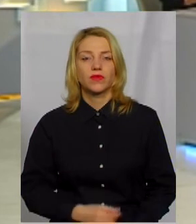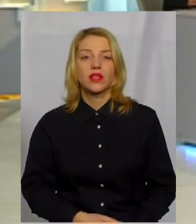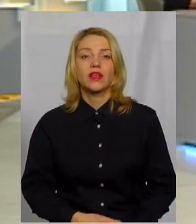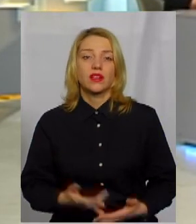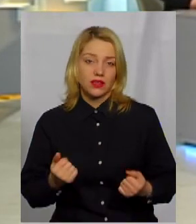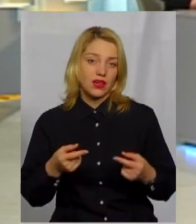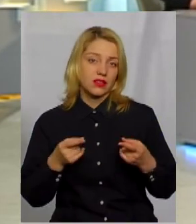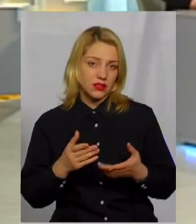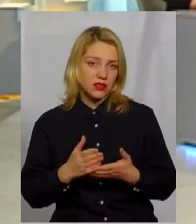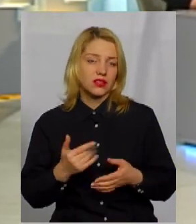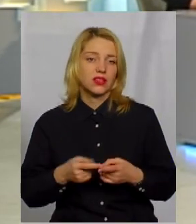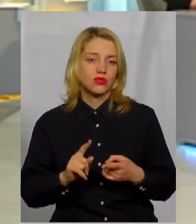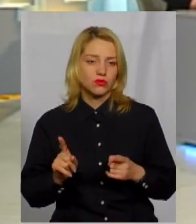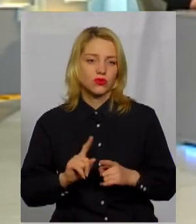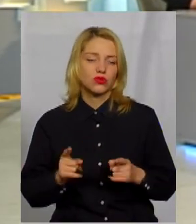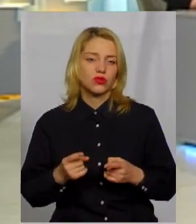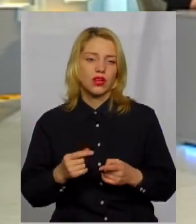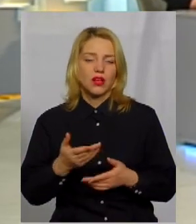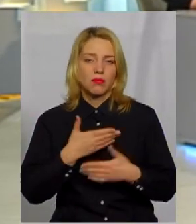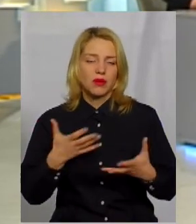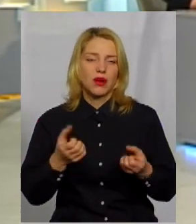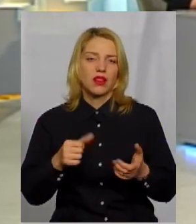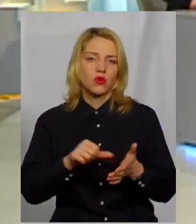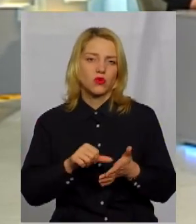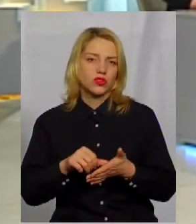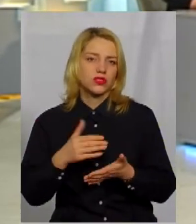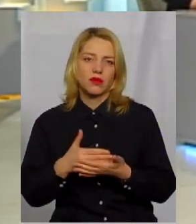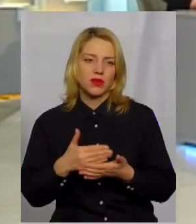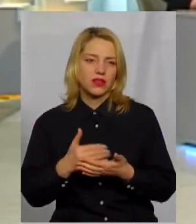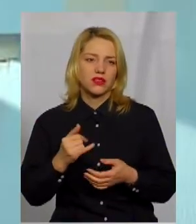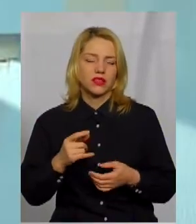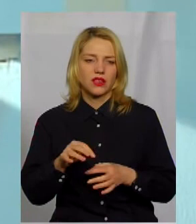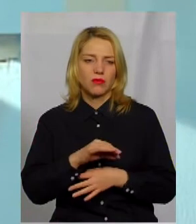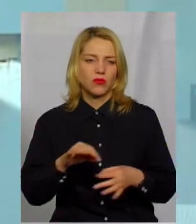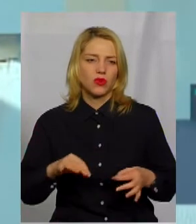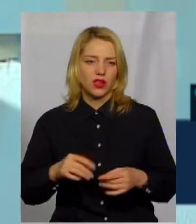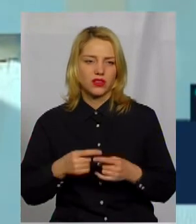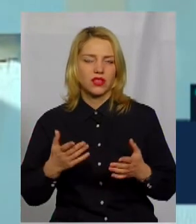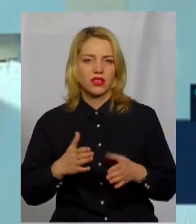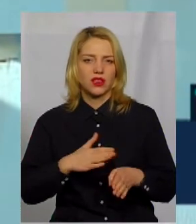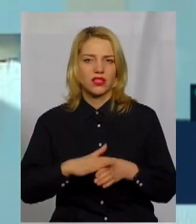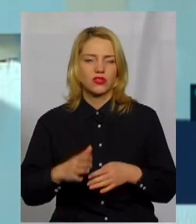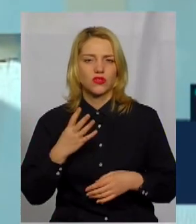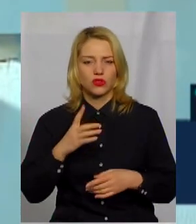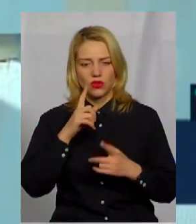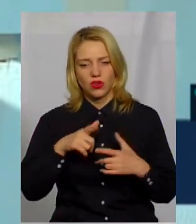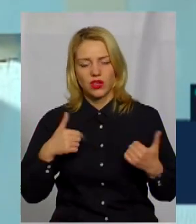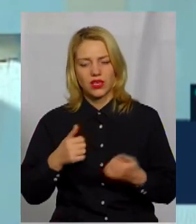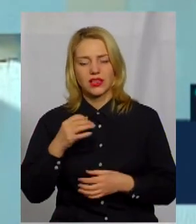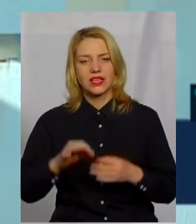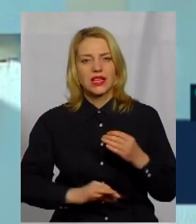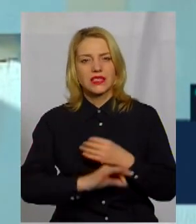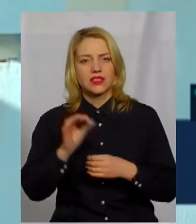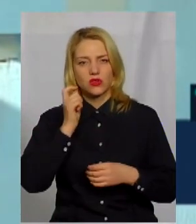Звичайно, є така ситуація, тому що ми брали участь, наприклад, в проєкті КЛІН, який реалізується в чотирьох країнах Східної